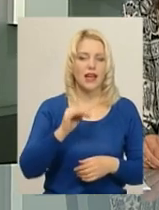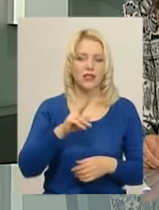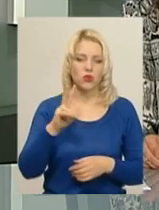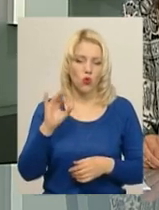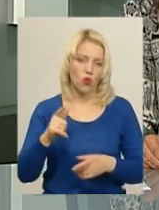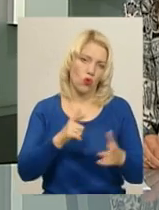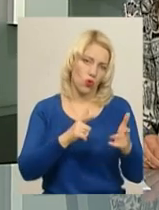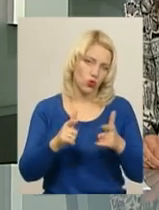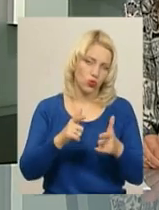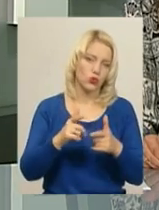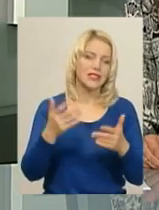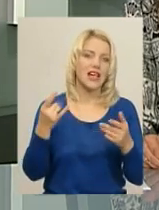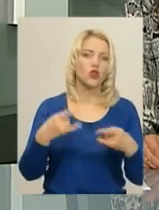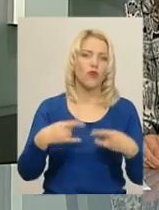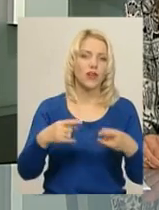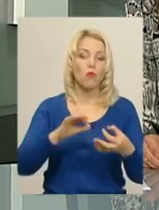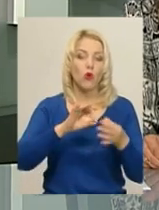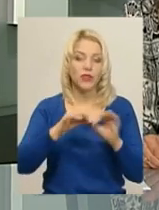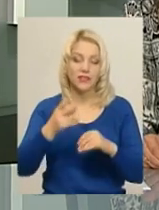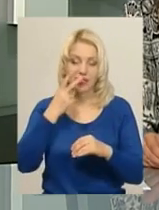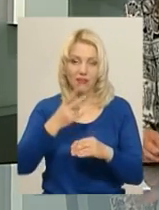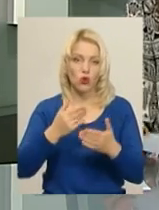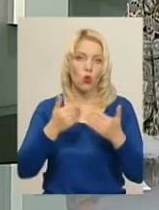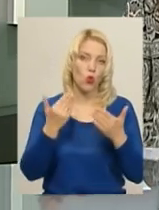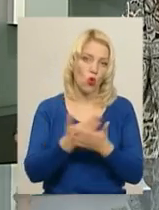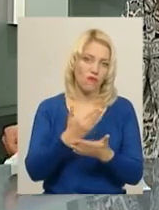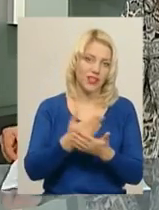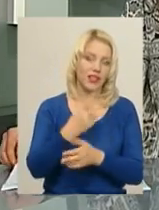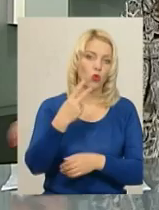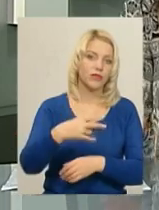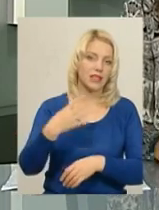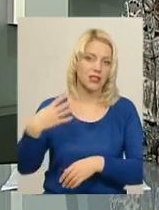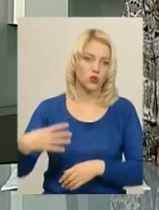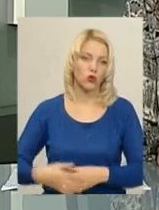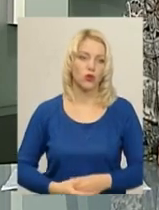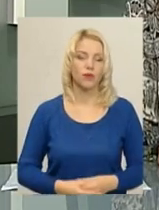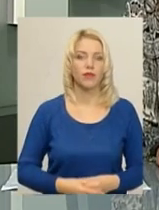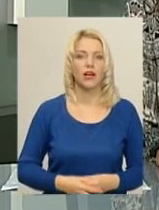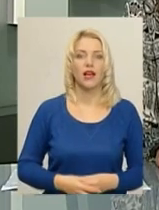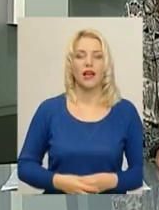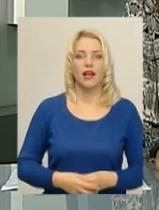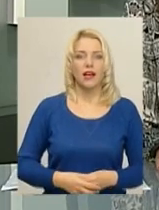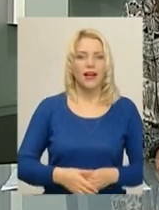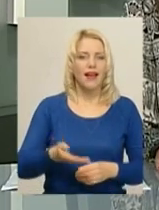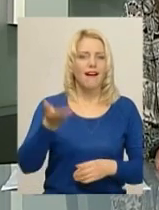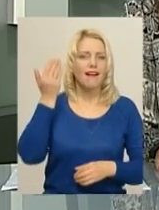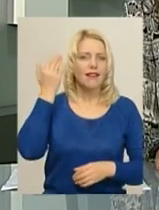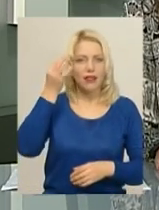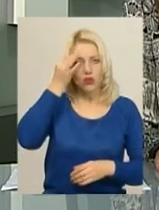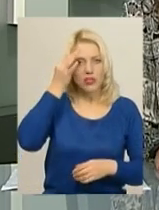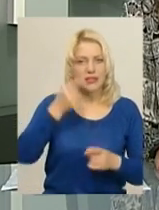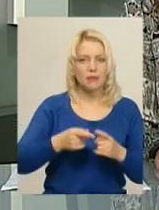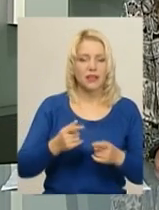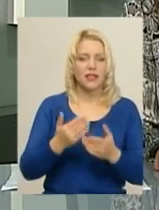готується до ефіру. Подробиці дивіться у випуску новин о 20.40. Ретроспективна виставка плакату сьогодні